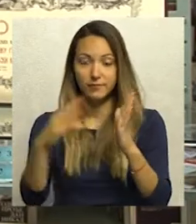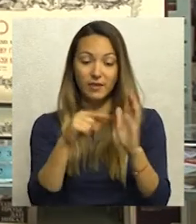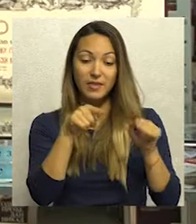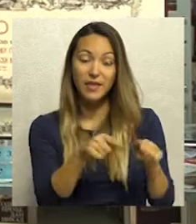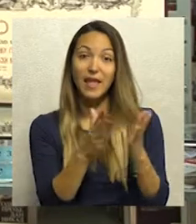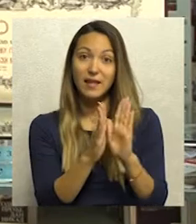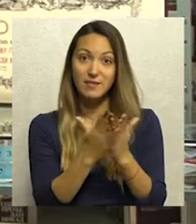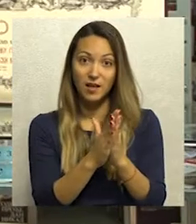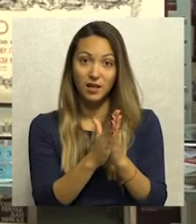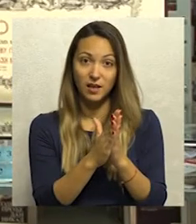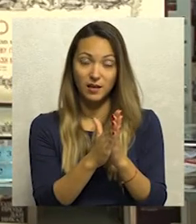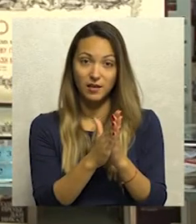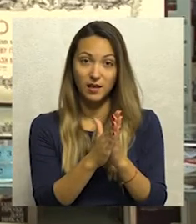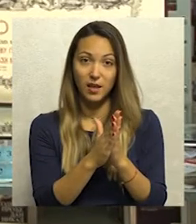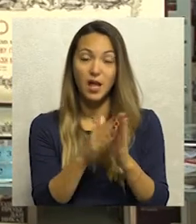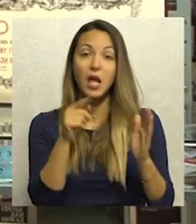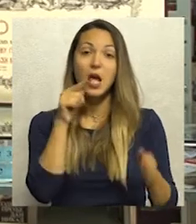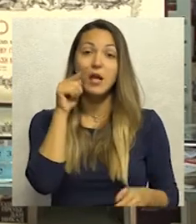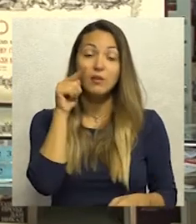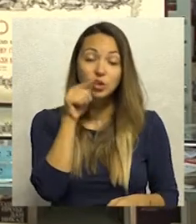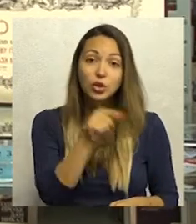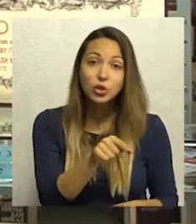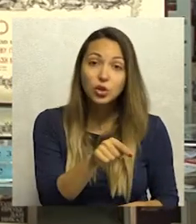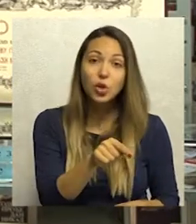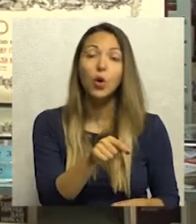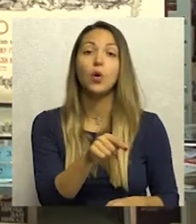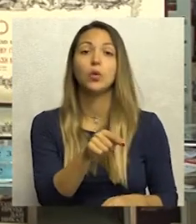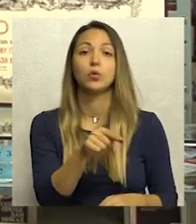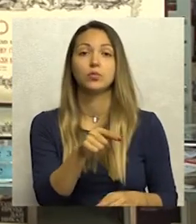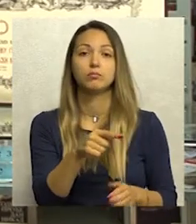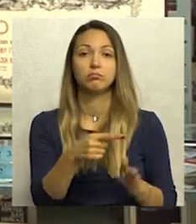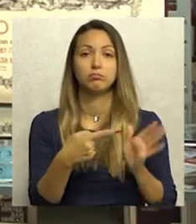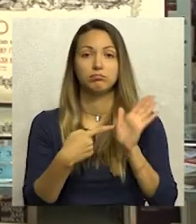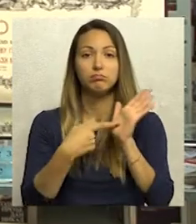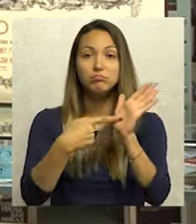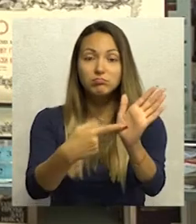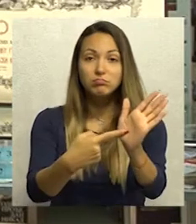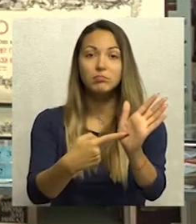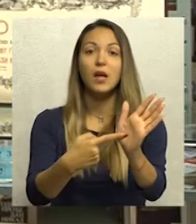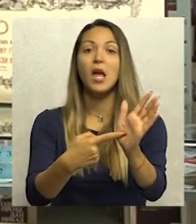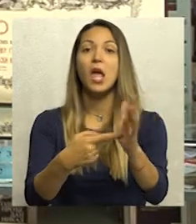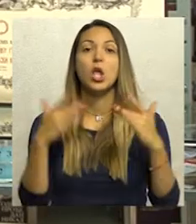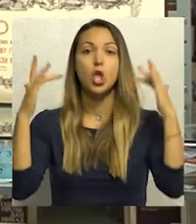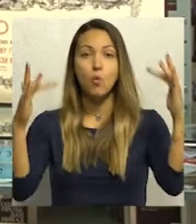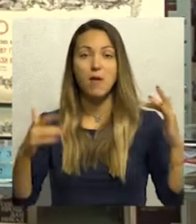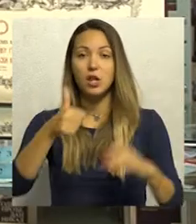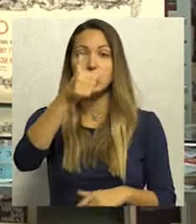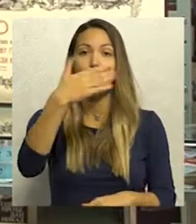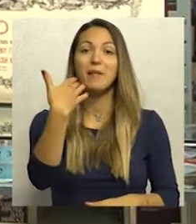da upravo njome izađemo u susret ovom jubileju 150-godišnjici